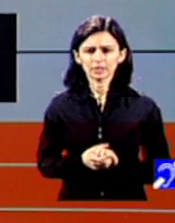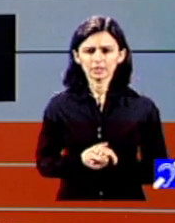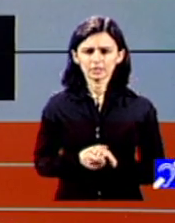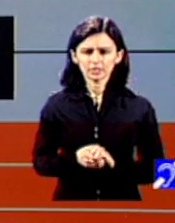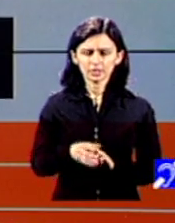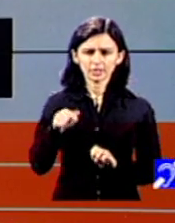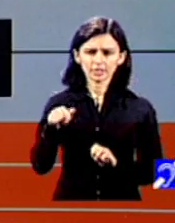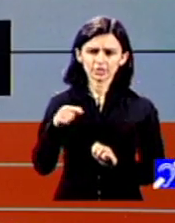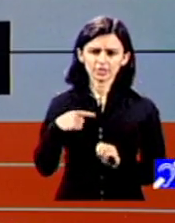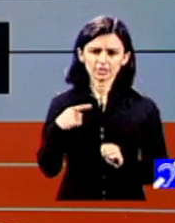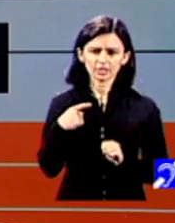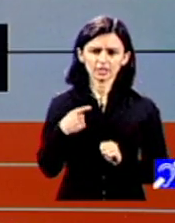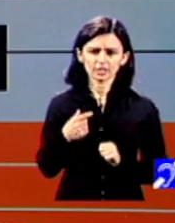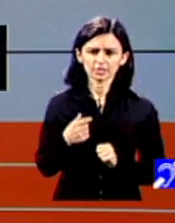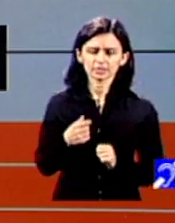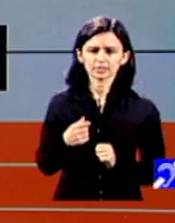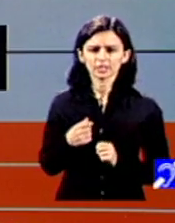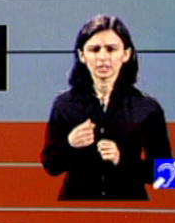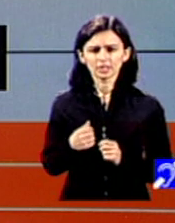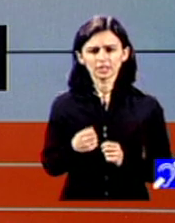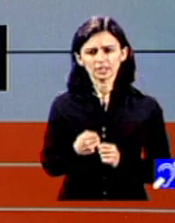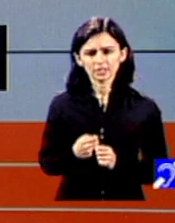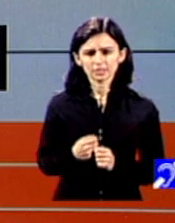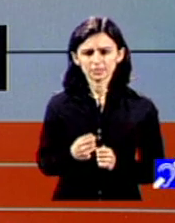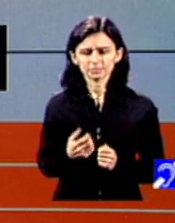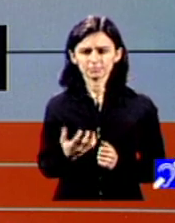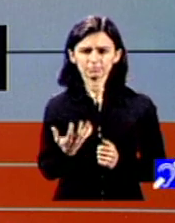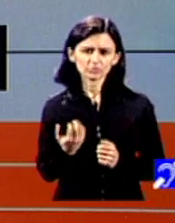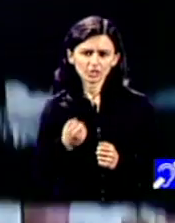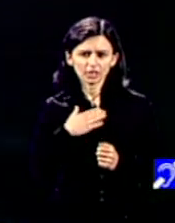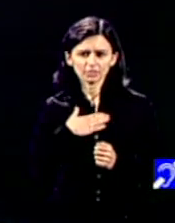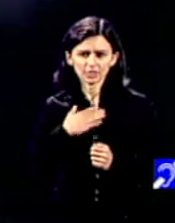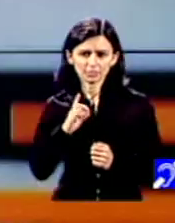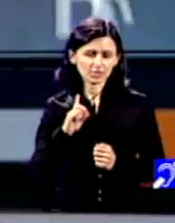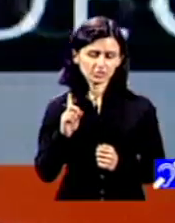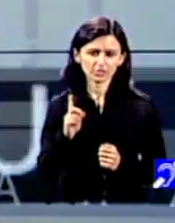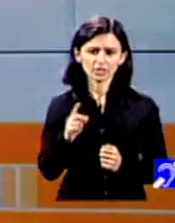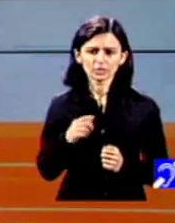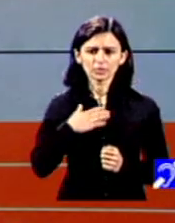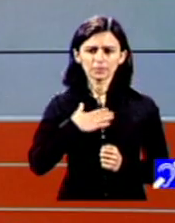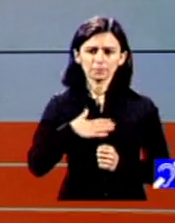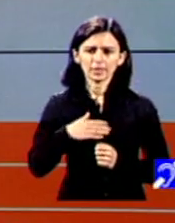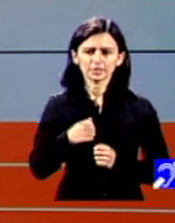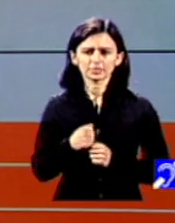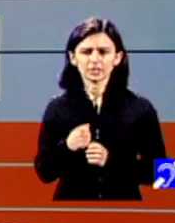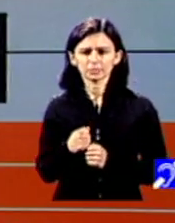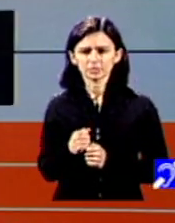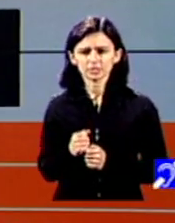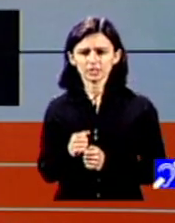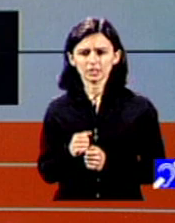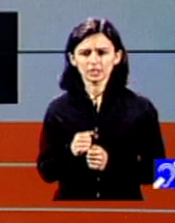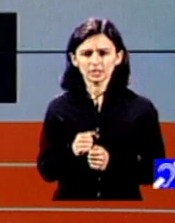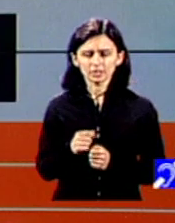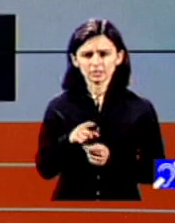asta e zestrea noastră nu? Ăsta e găzdușagul nostru și nu suntem dispuși să-l lăsăm să cumva